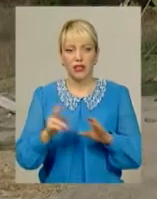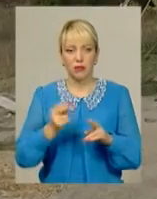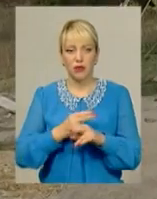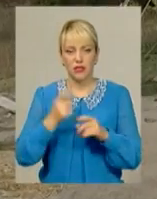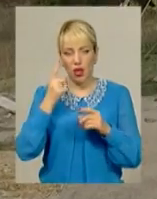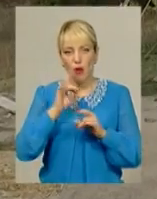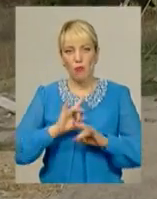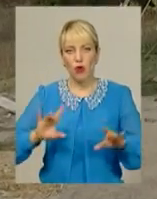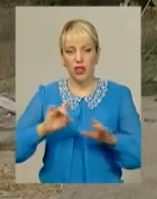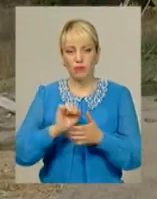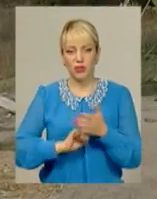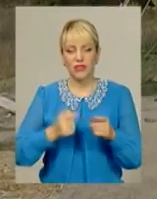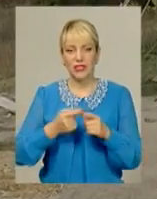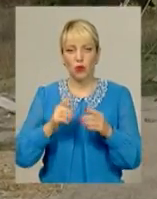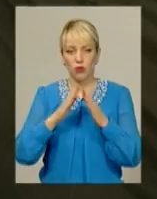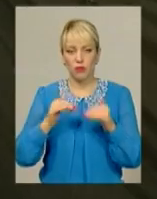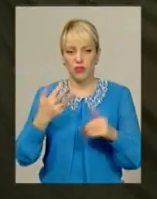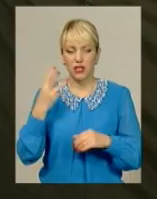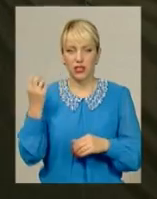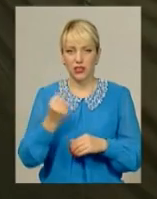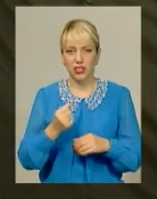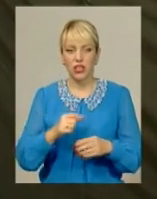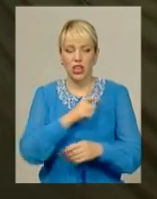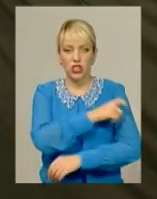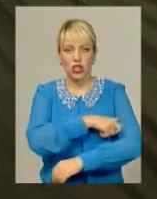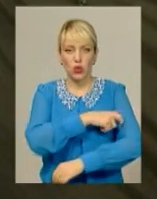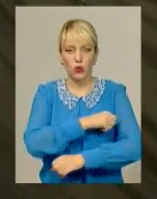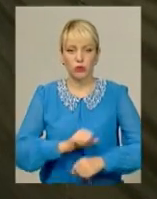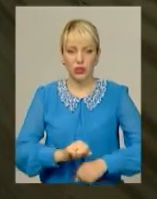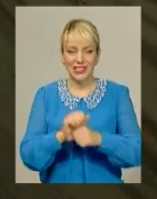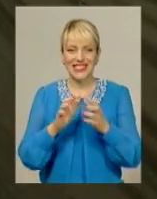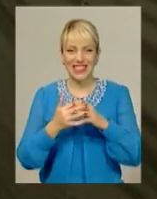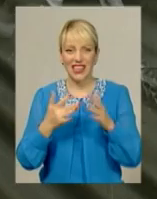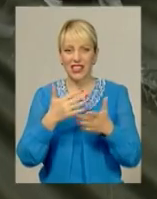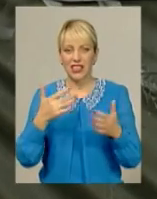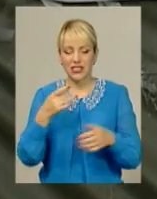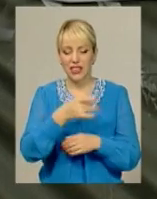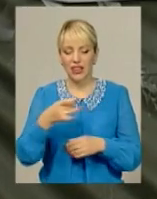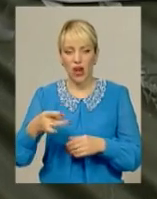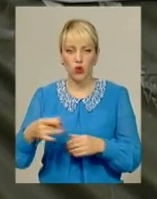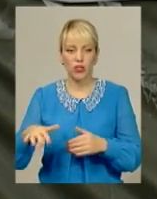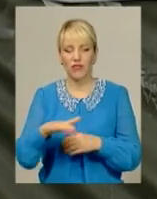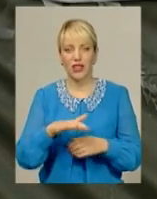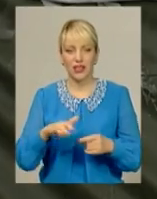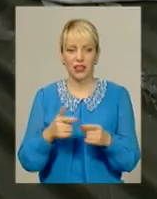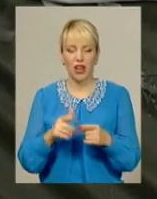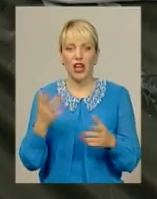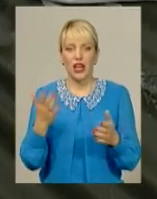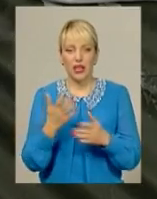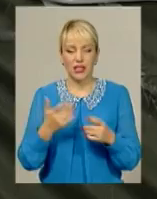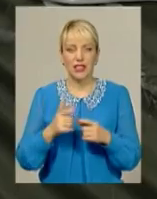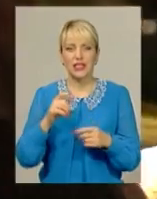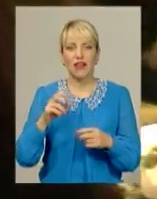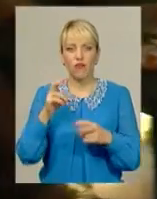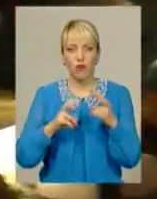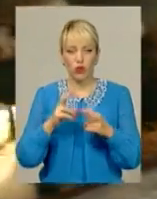У цьому наметі вже третій тиждень чергують мітингувальники. Селяни з різних районів краю, яким завод заборгував мільйони, тримати облогу вночі